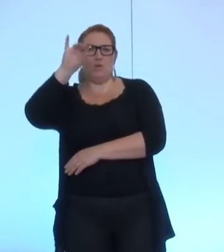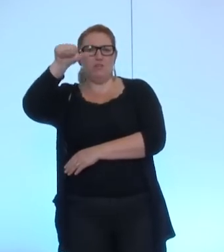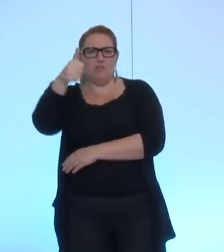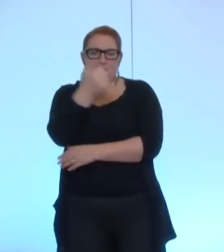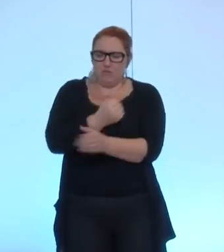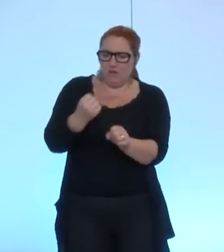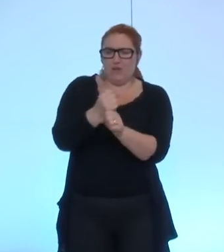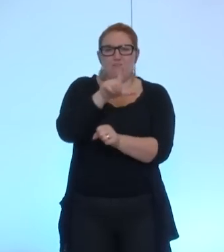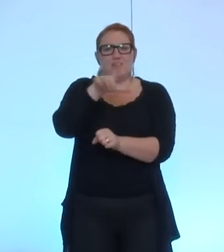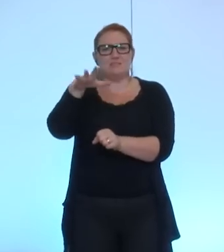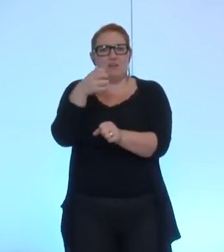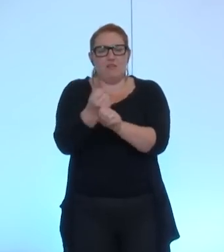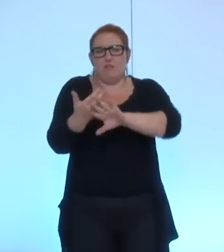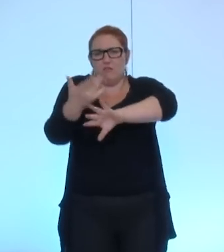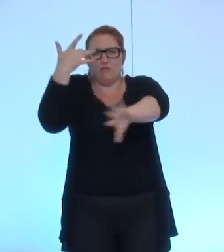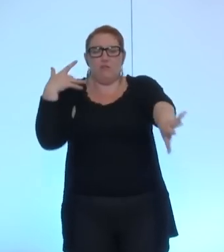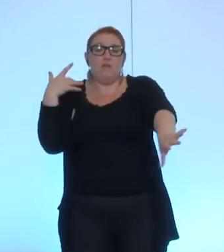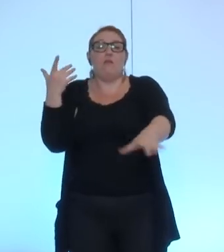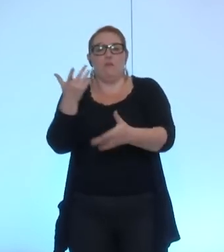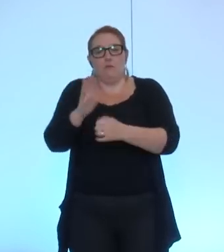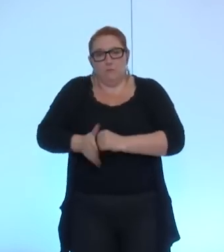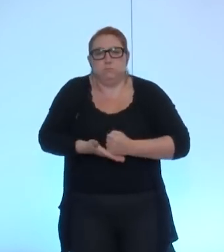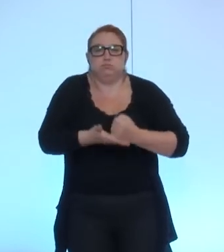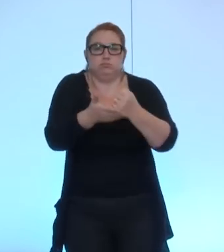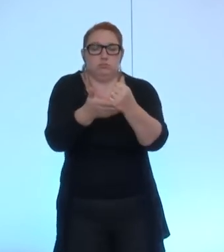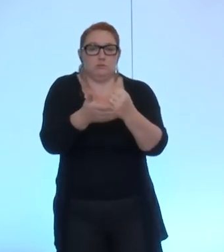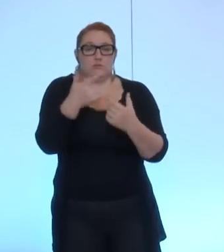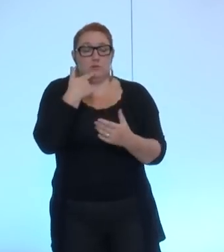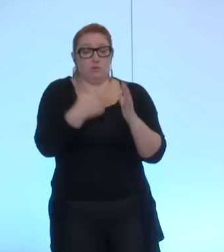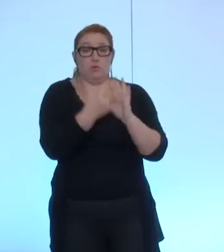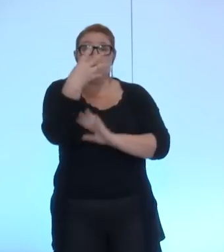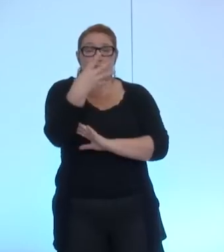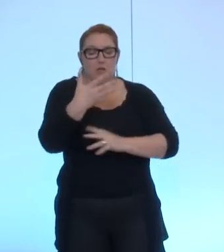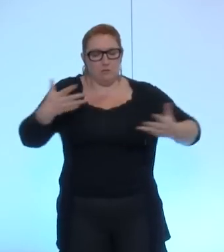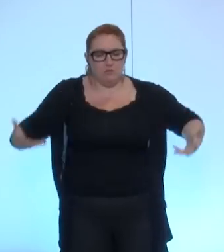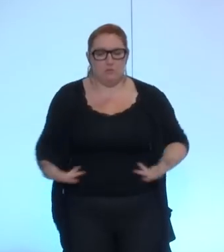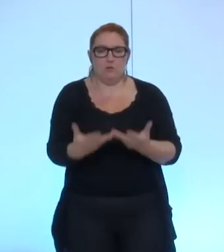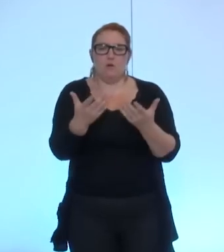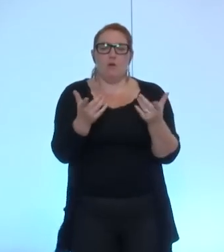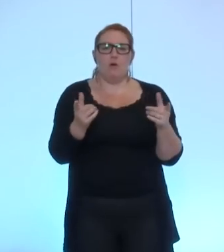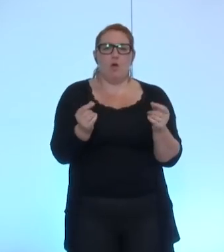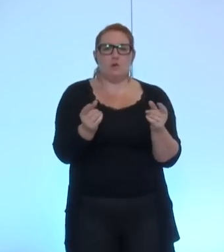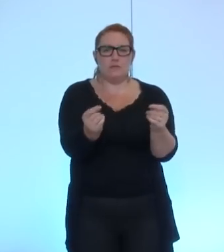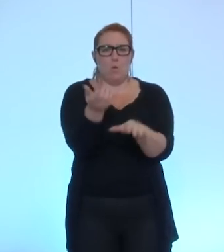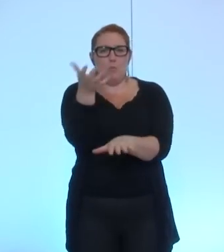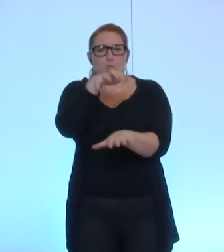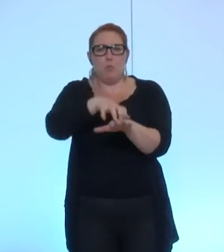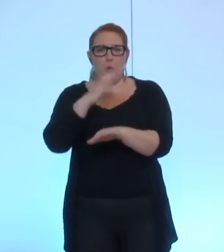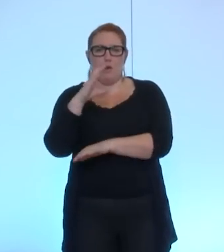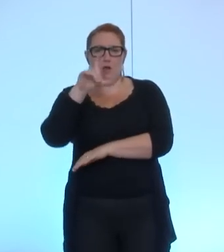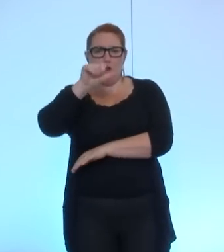publique, et qui porte le cancéropole Clara depuis 2004. Et la ville est partenaire de ce